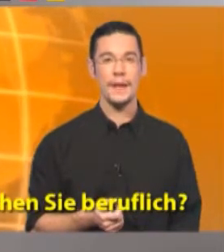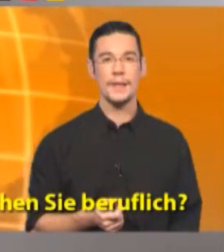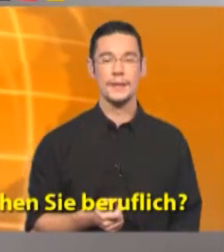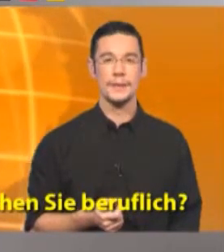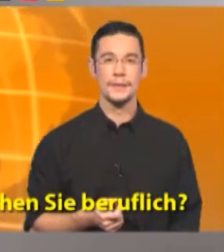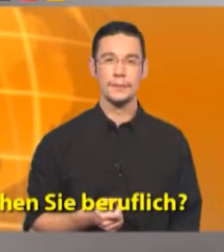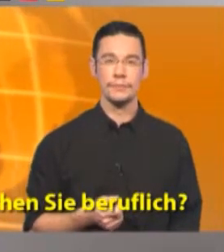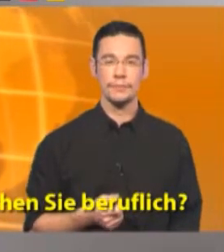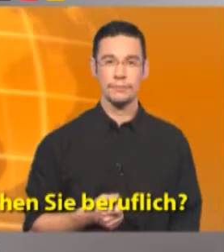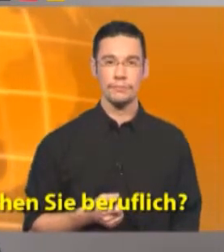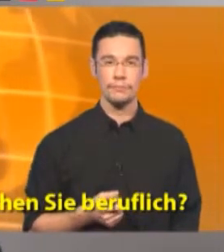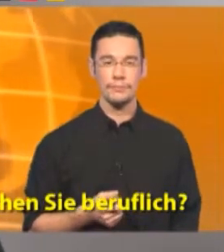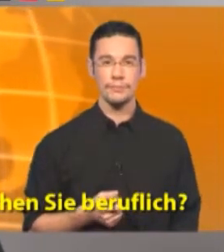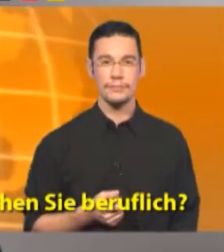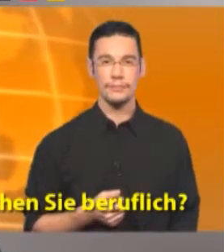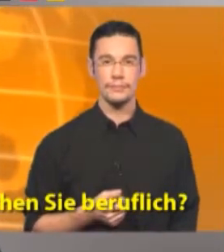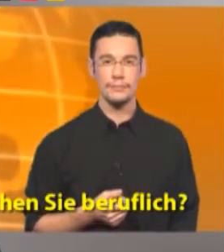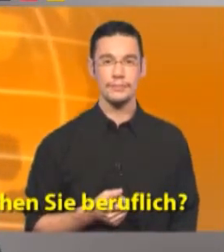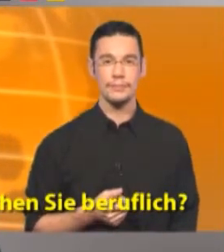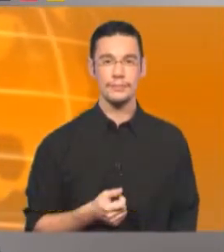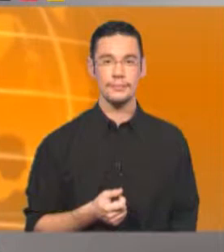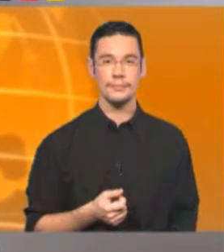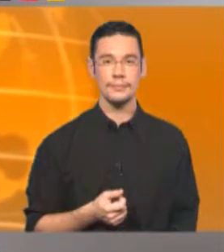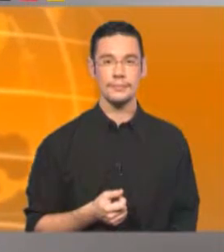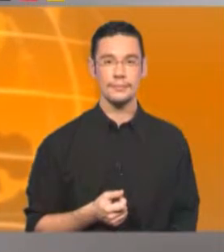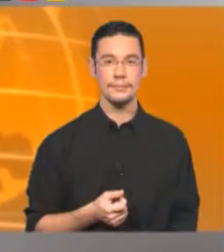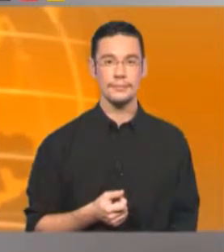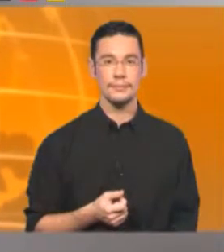Lei? Di cosa si occupa?